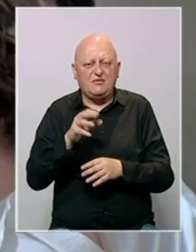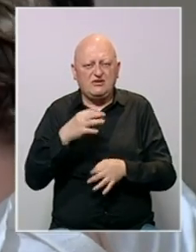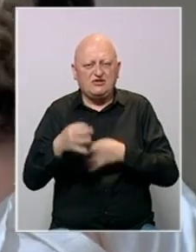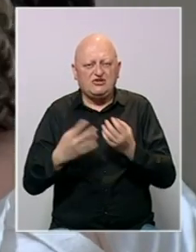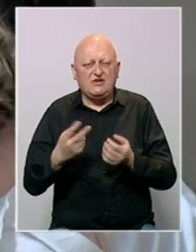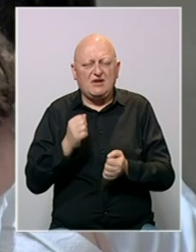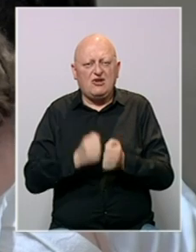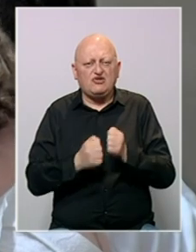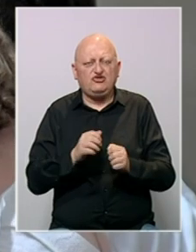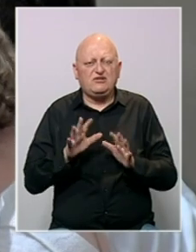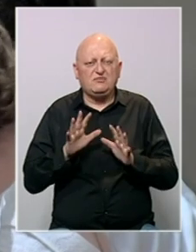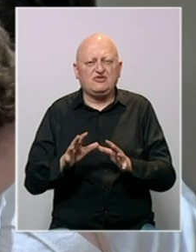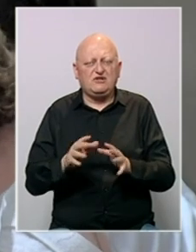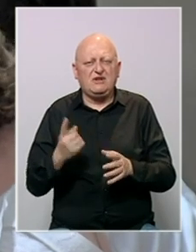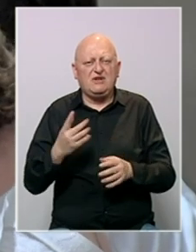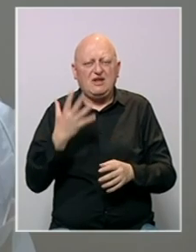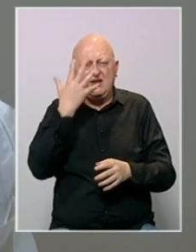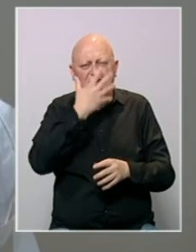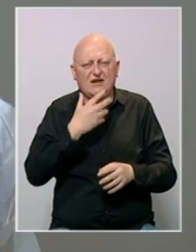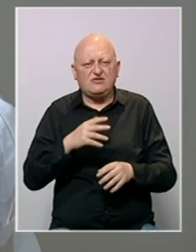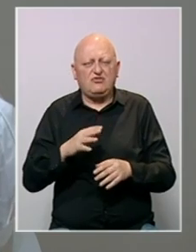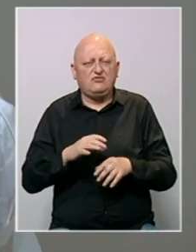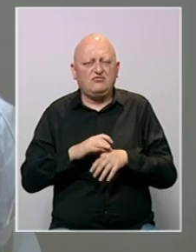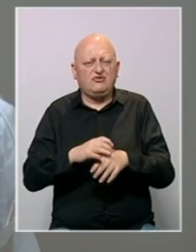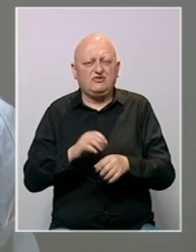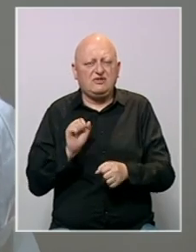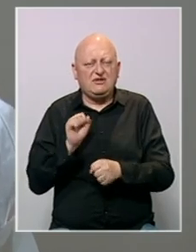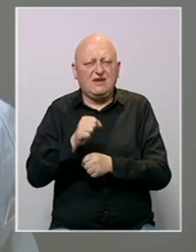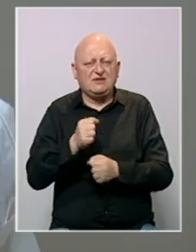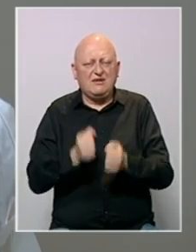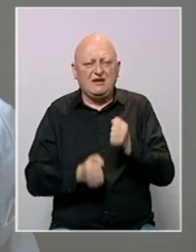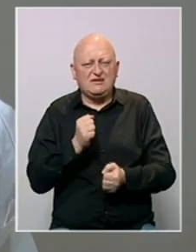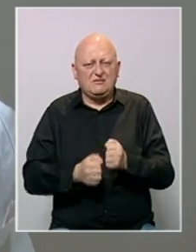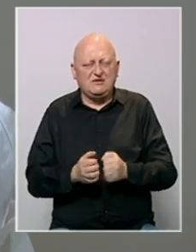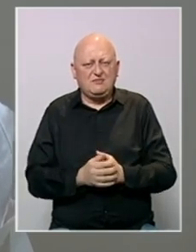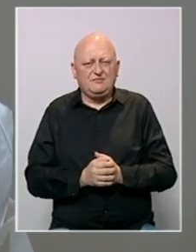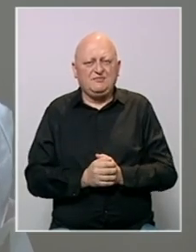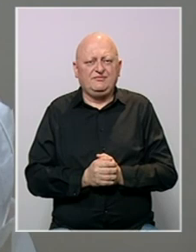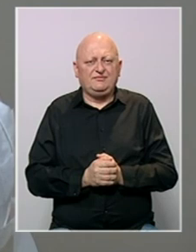ovaj napad istraživati kao zločin iz mržnje i rasnomotivisani nasilni ekstremizam.